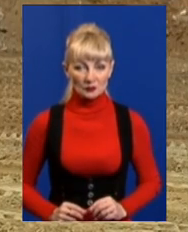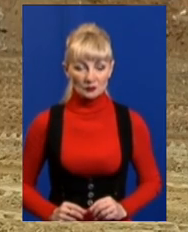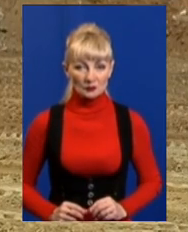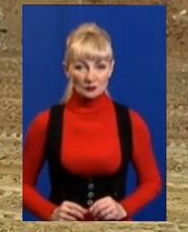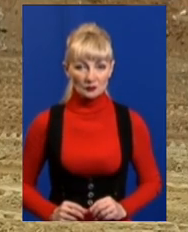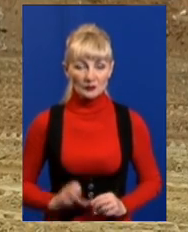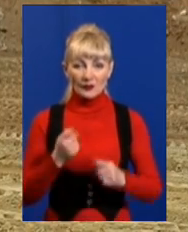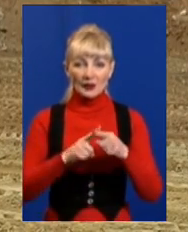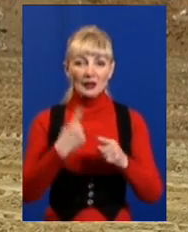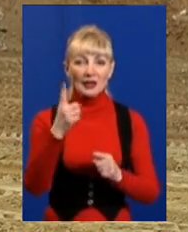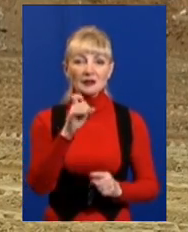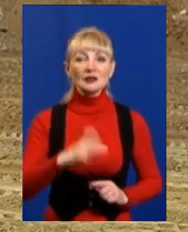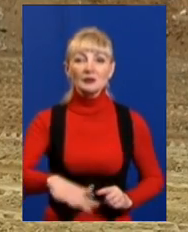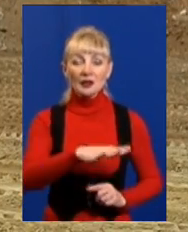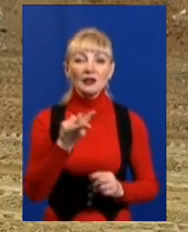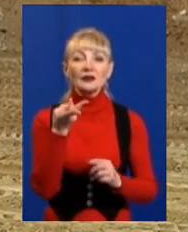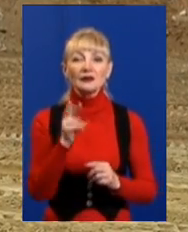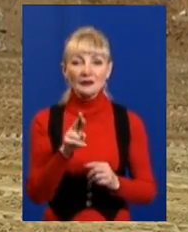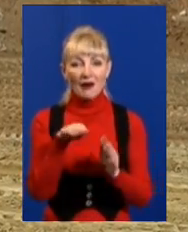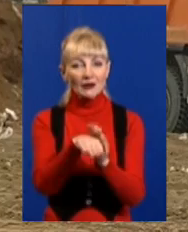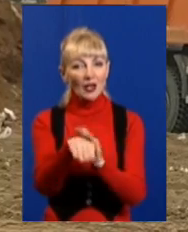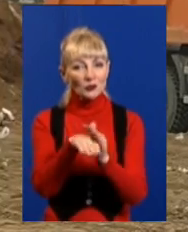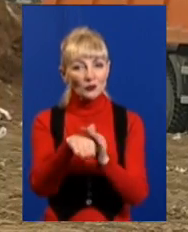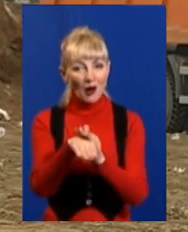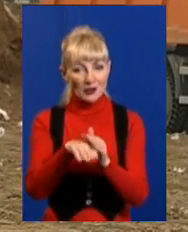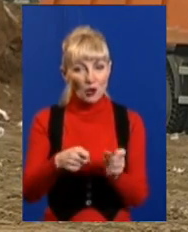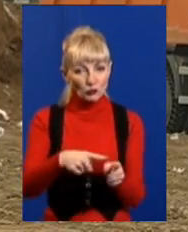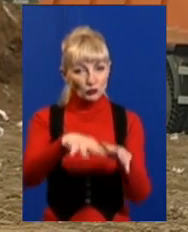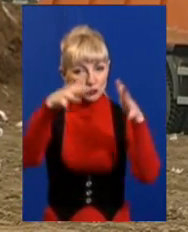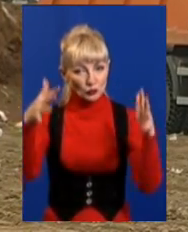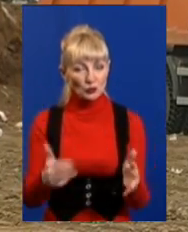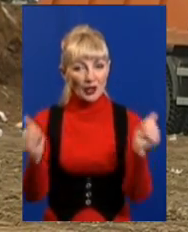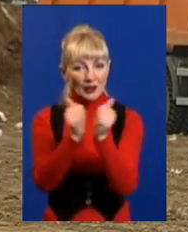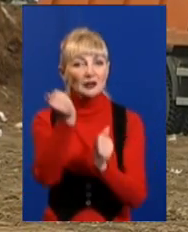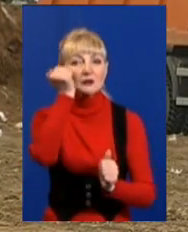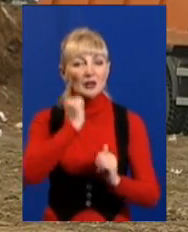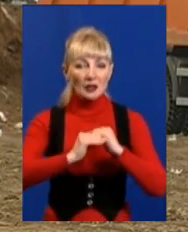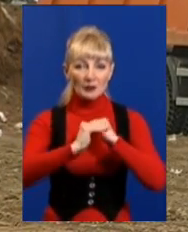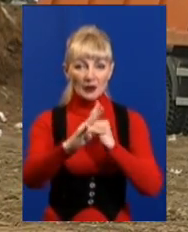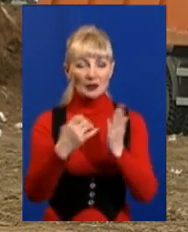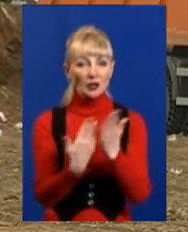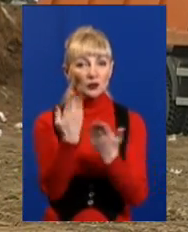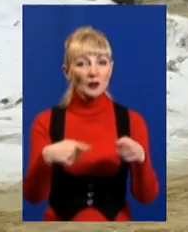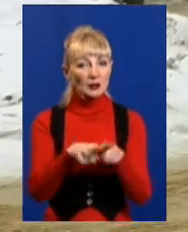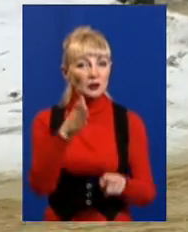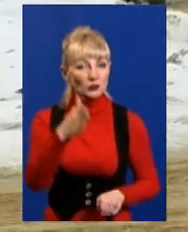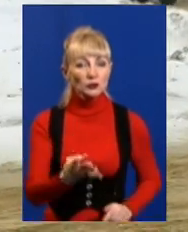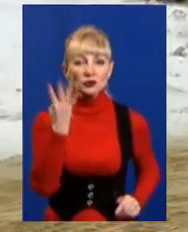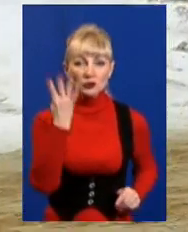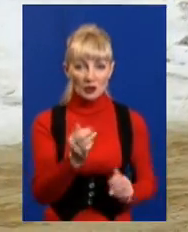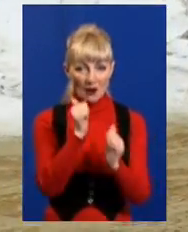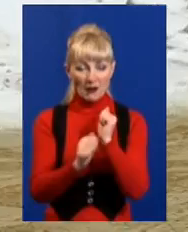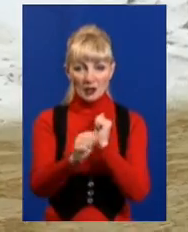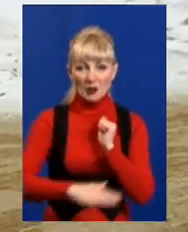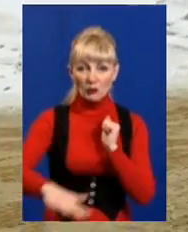А це один з майданчиків для складування сміття. Вони поряд зі старим полігоном. На новому таких буде чотири. Кожен